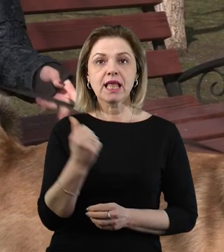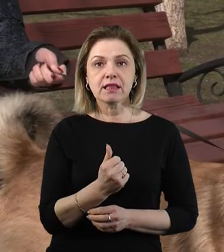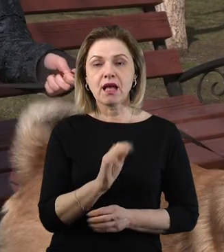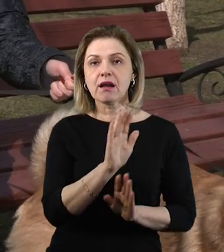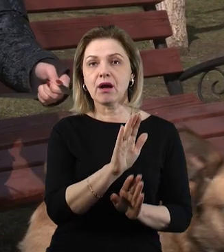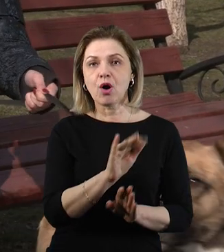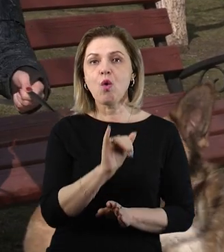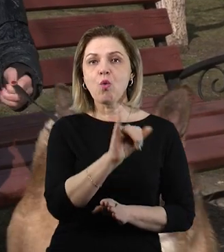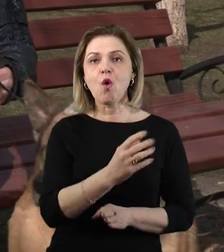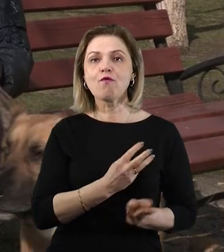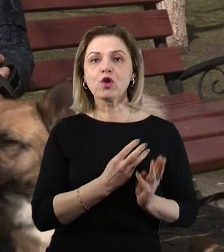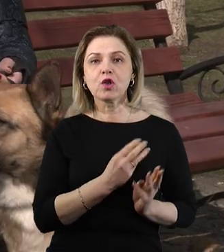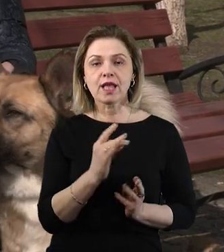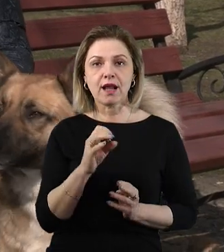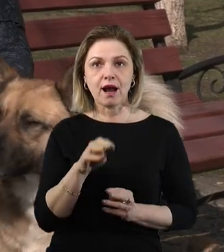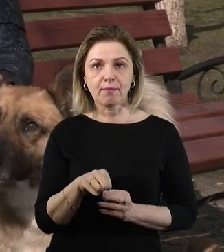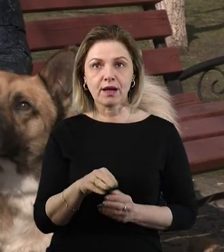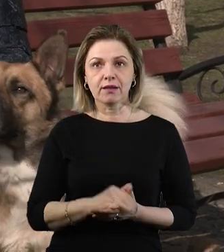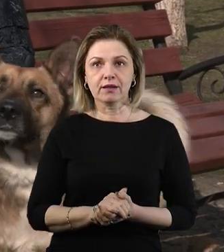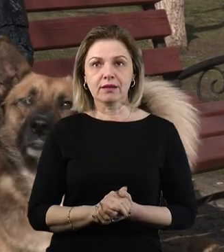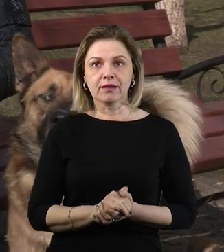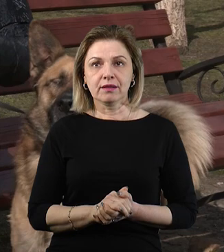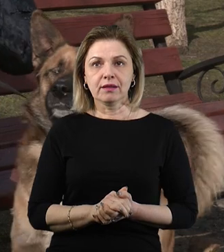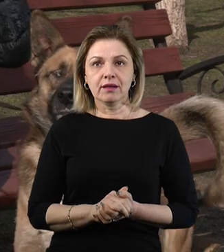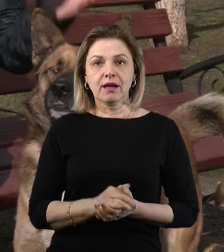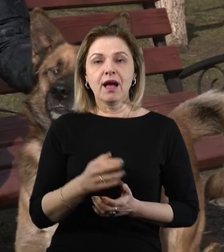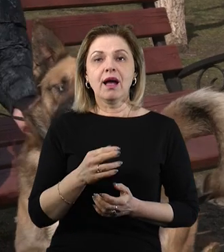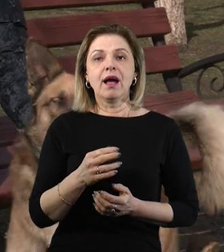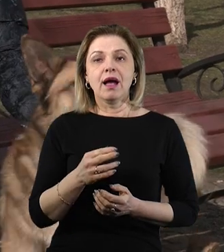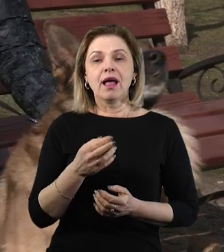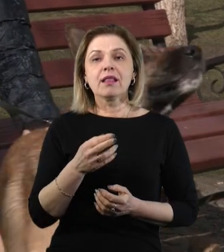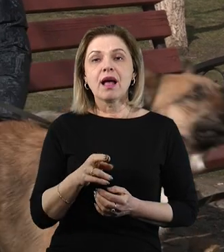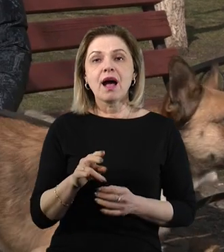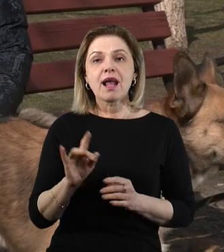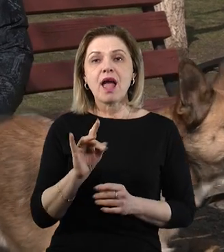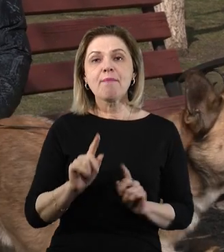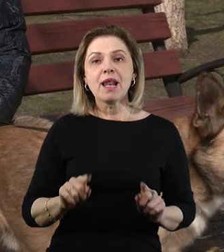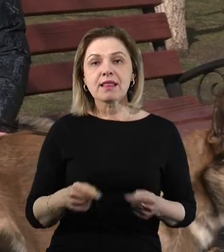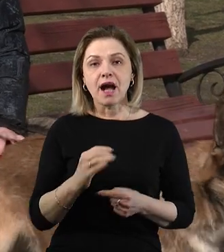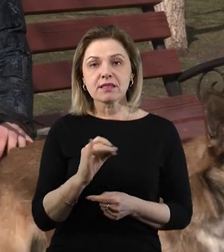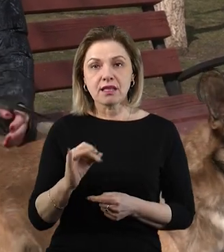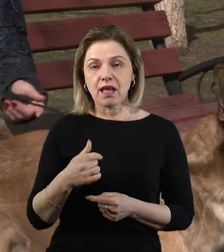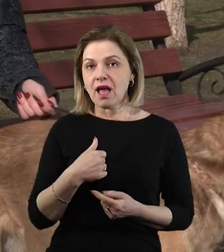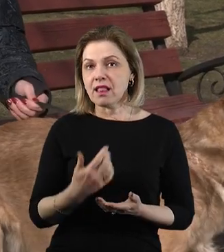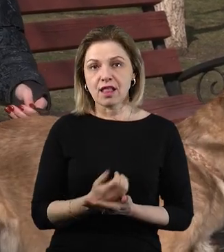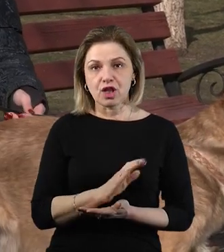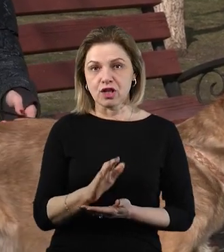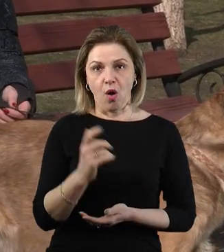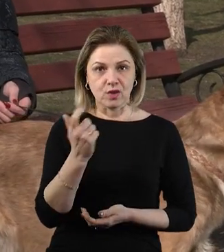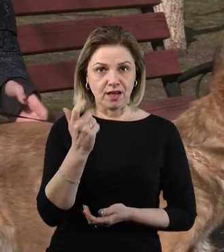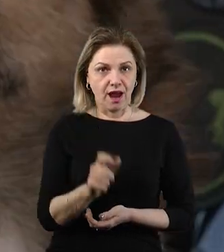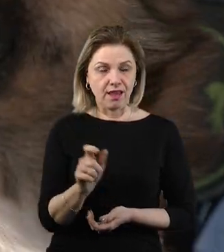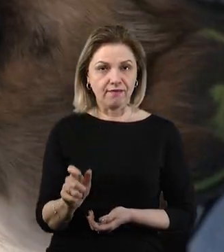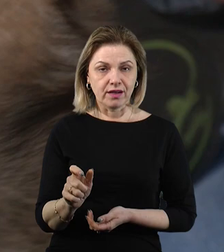побыл у волонтерів на платній передержці для реабілітації. Ну і все. І так як я не нашла йому хазів,